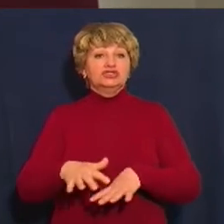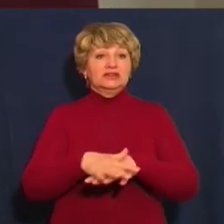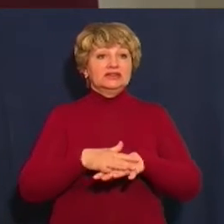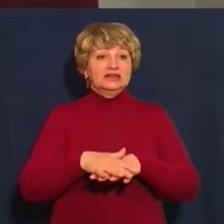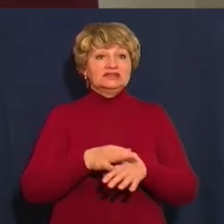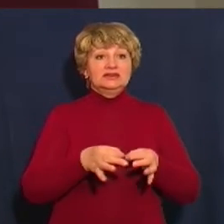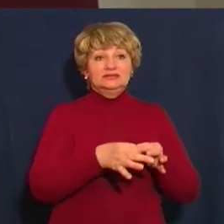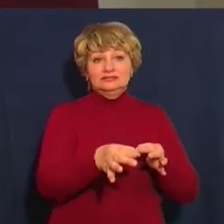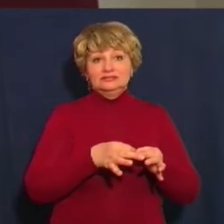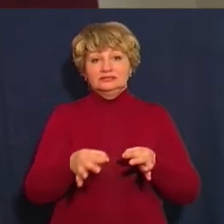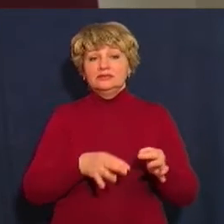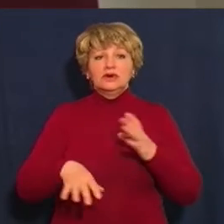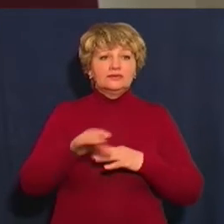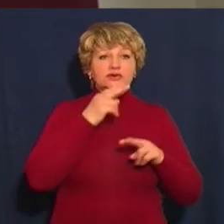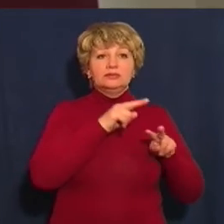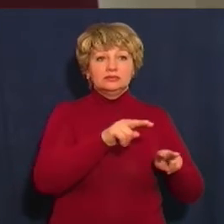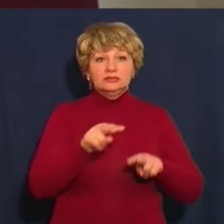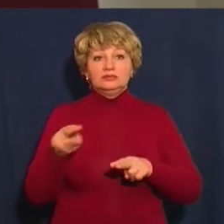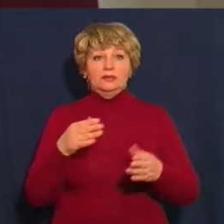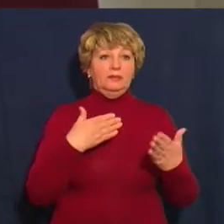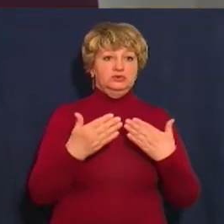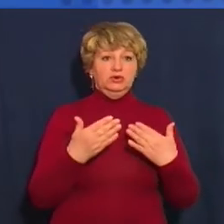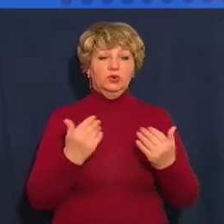передивитися, з усима поспілкуватися.